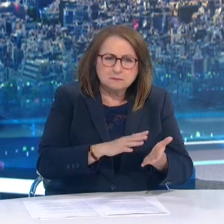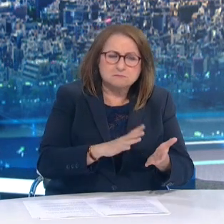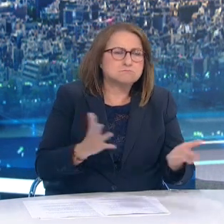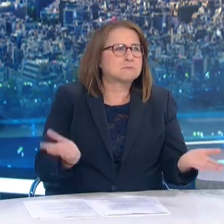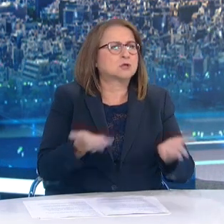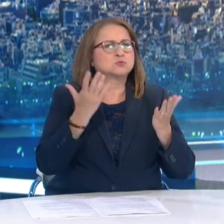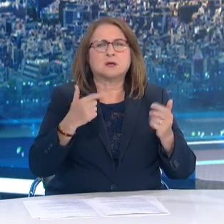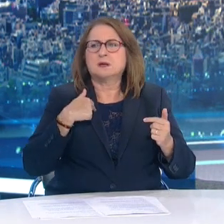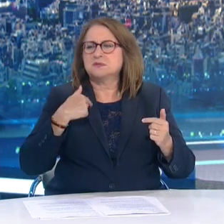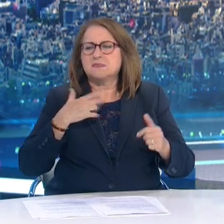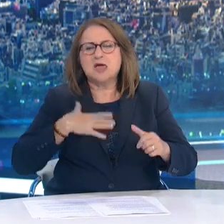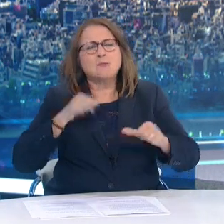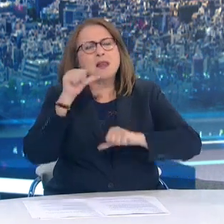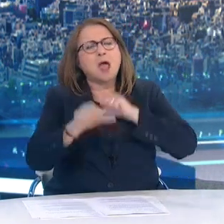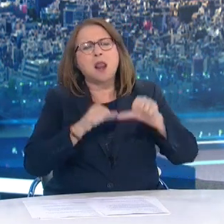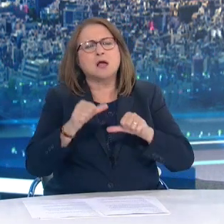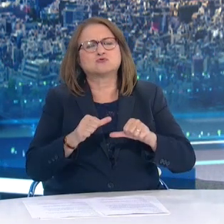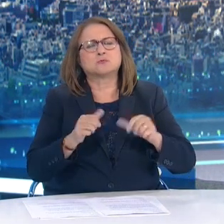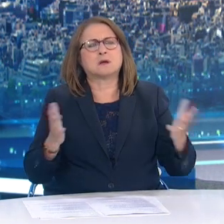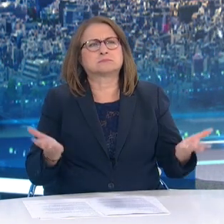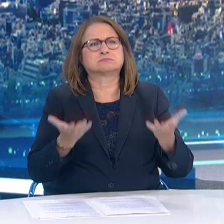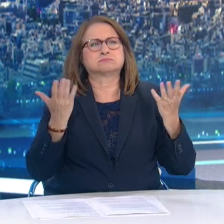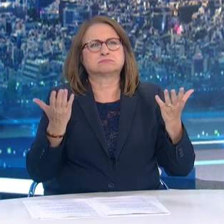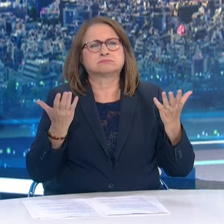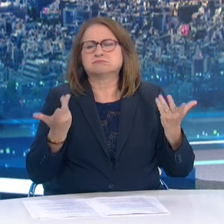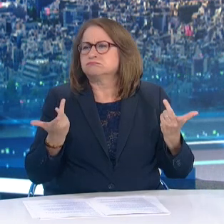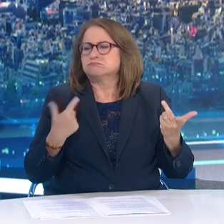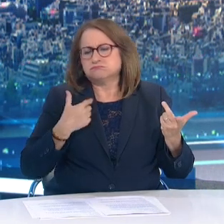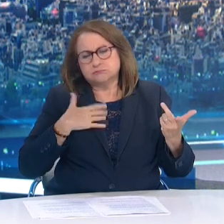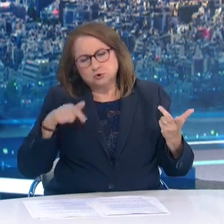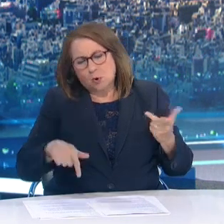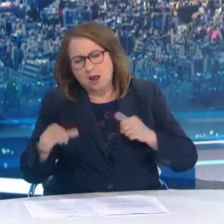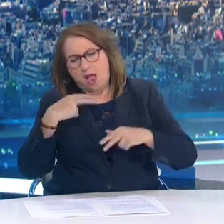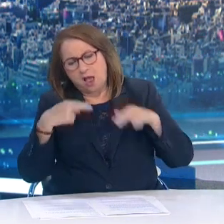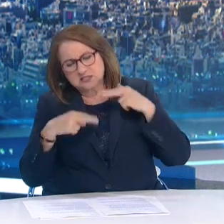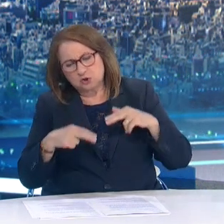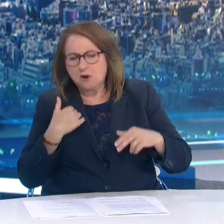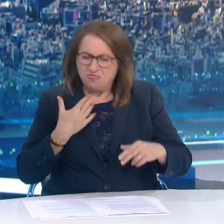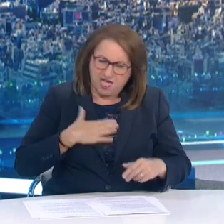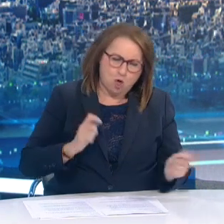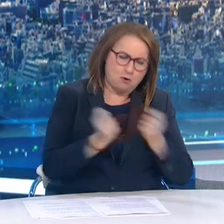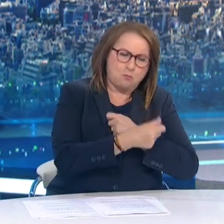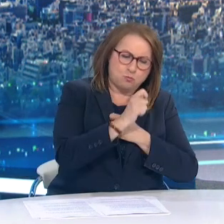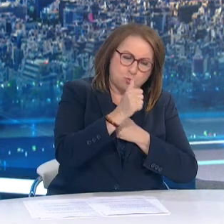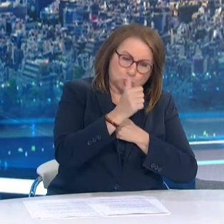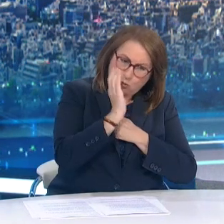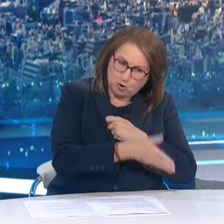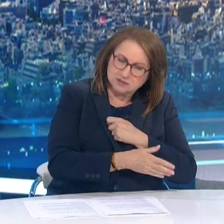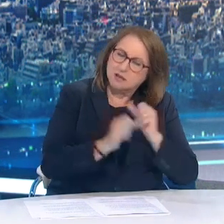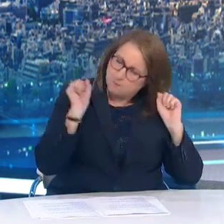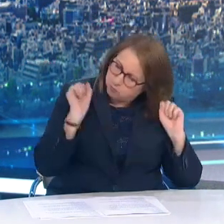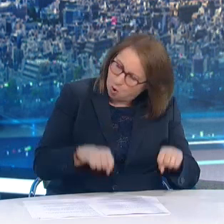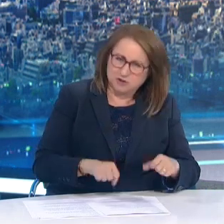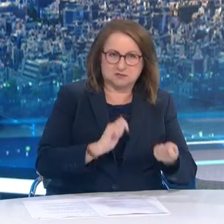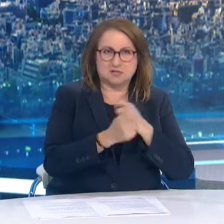ερώτημα Τα μέτρα θα δυσκολέψουν ζευγάρια, οικογένειες και παρέες να βγαίνουν μαζί έξω εφόσον δεν είναι όλοι εμβολιασμένοι Η κυβέρνηση